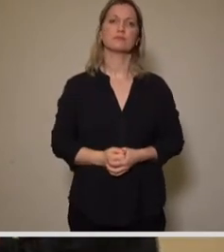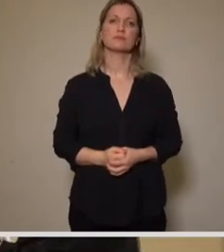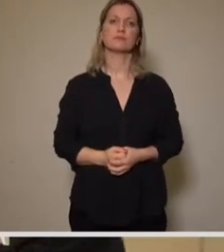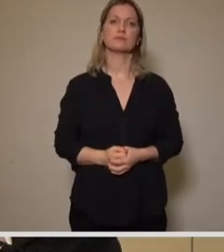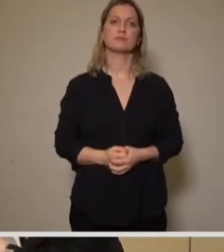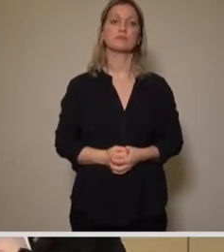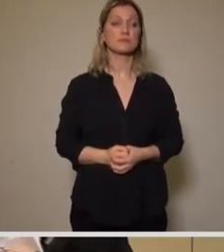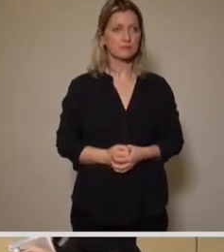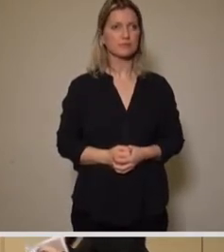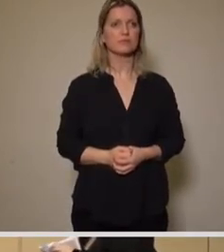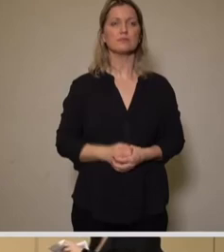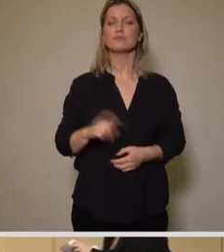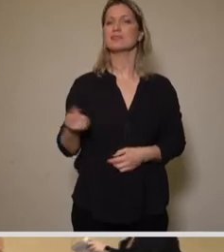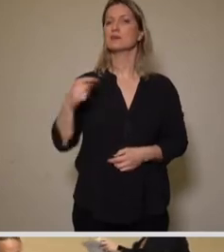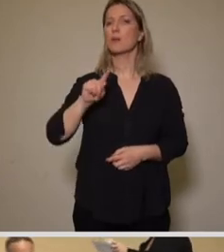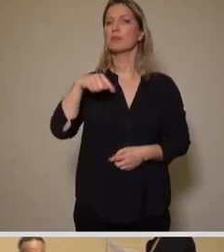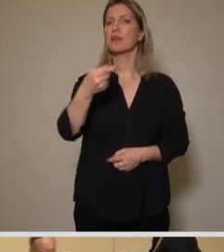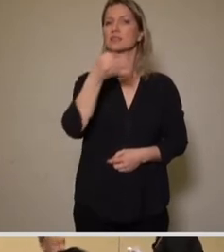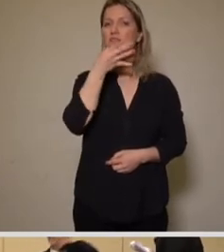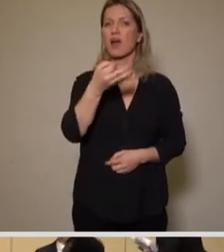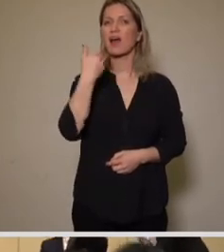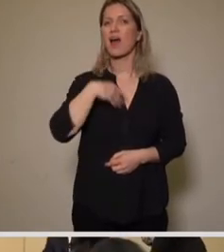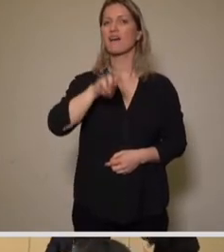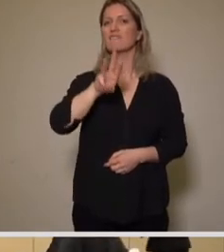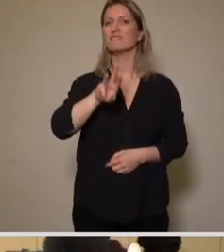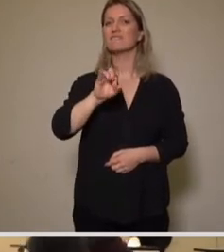Vielen Dank. Wir kommen zur nächsten Frage. Herr Wirtz, bitte.